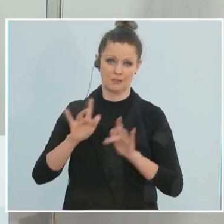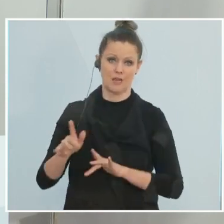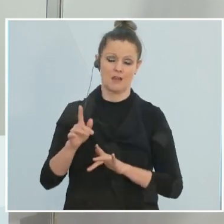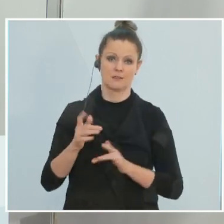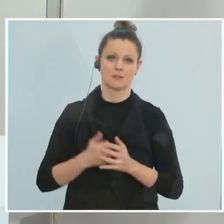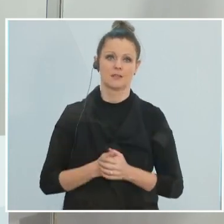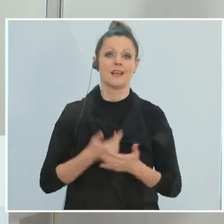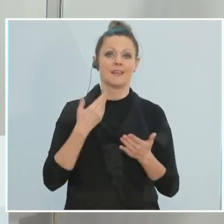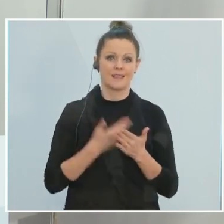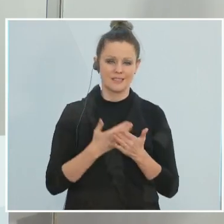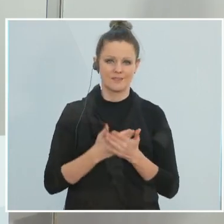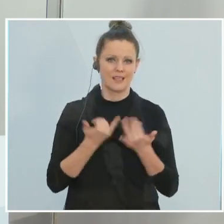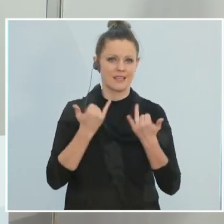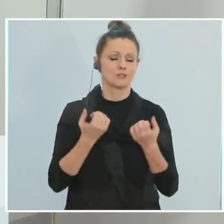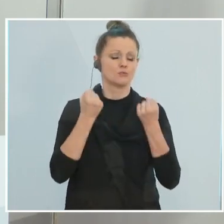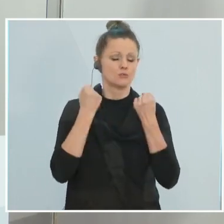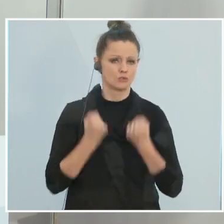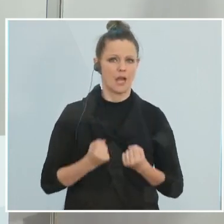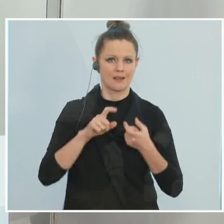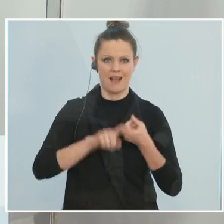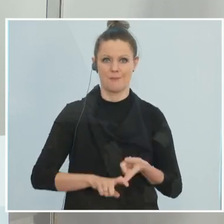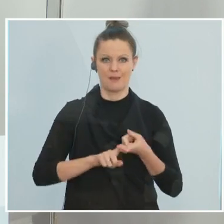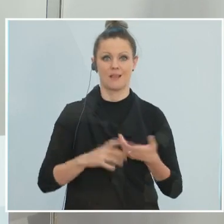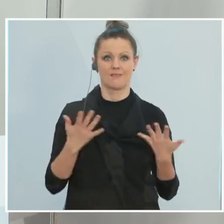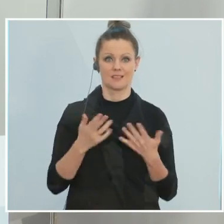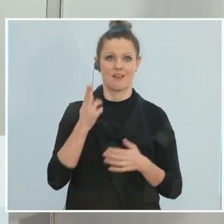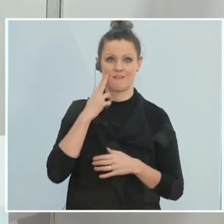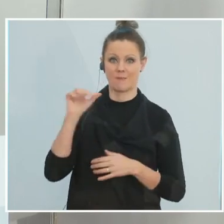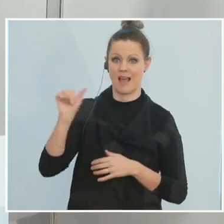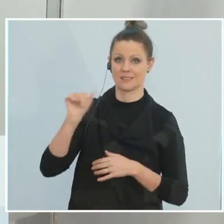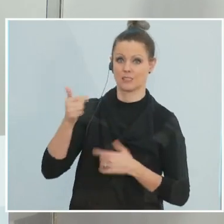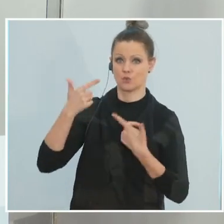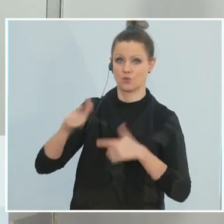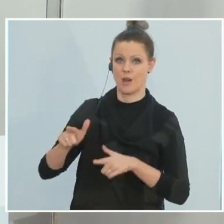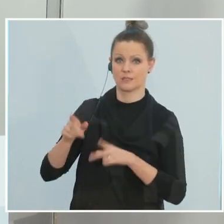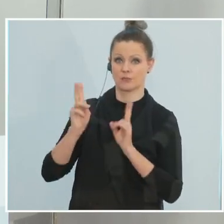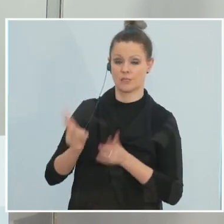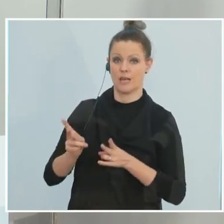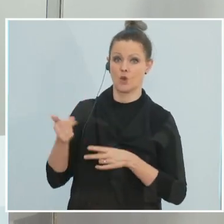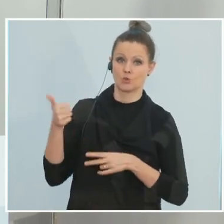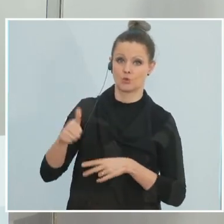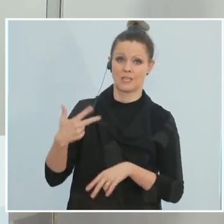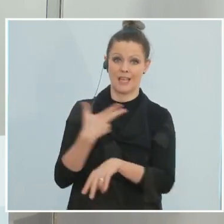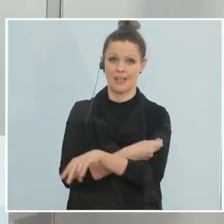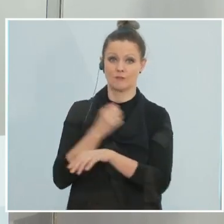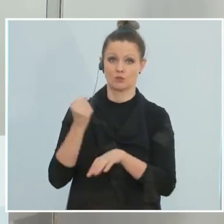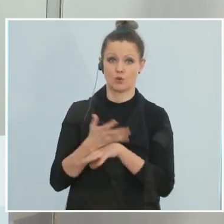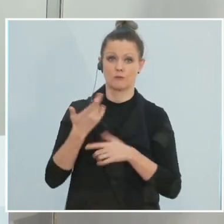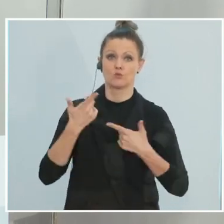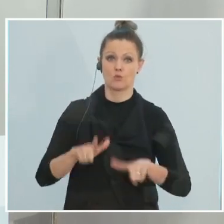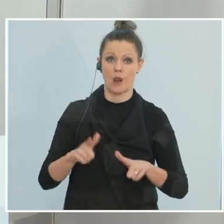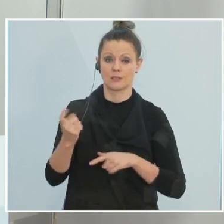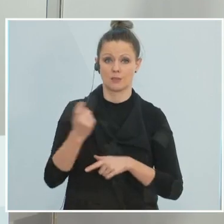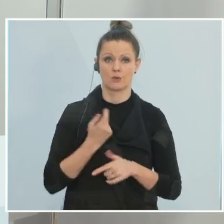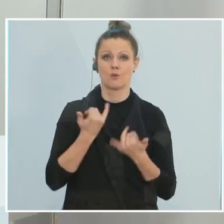hängt alles sehr stark davon ab, ob AstraZeneca zugelassen wird, ob zusätzliche Impfstoffe zugelassen werden